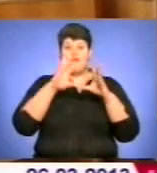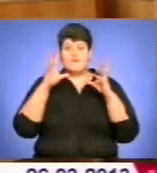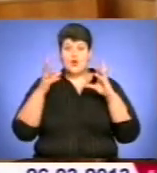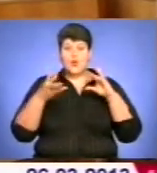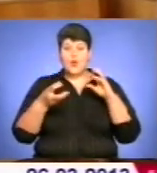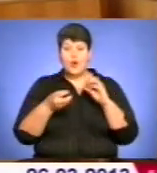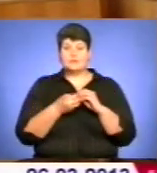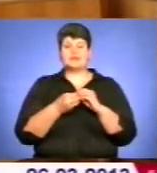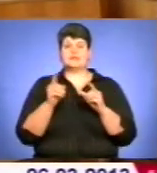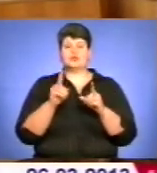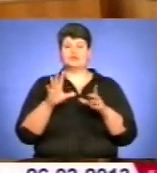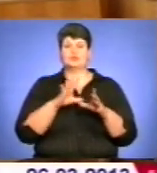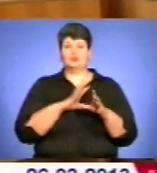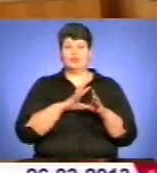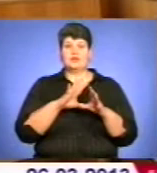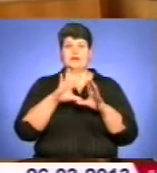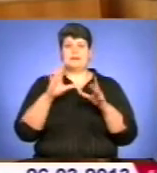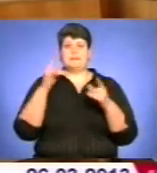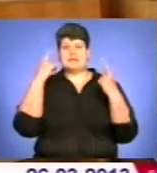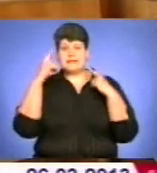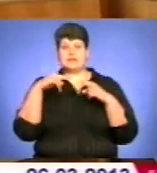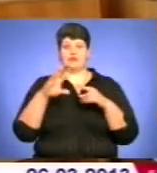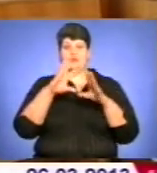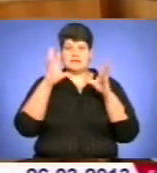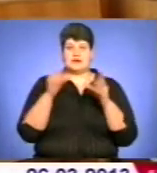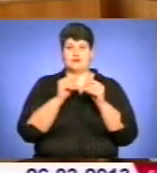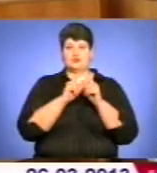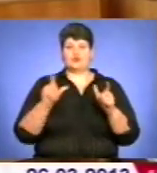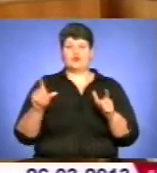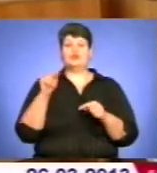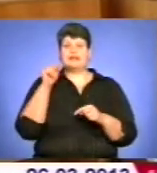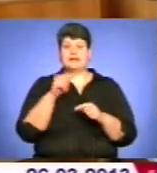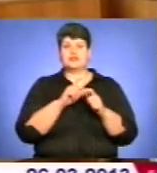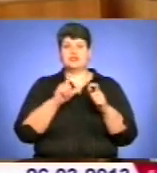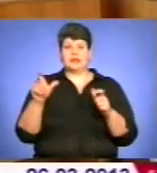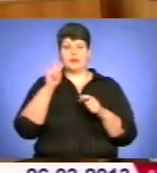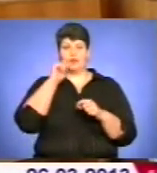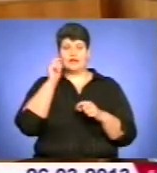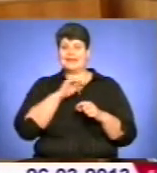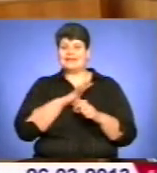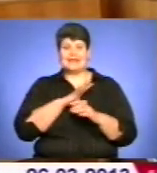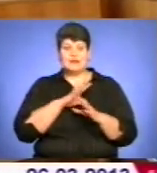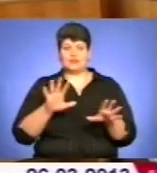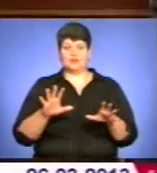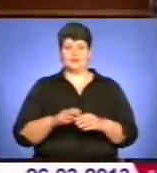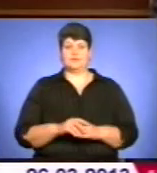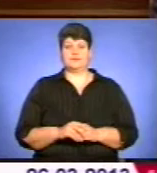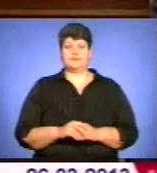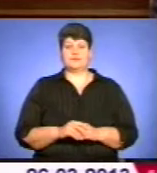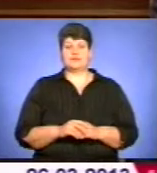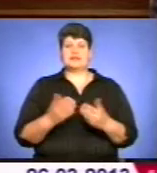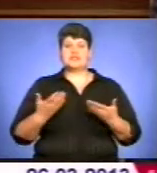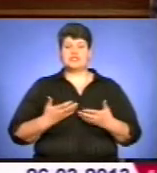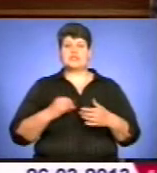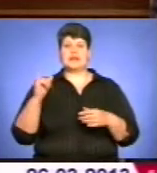давала і загальноосвітню підготовку, і містецьку підготовку, то таких шкіл на Україні ще тоді не існувало. За життя